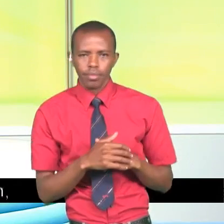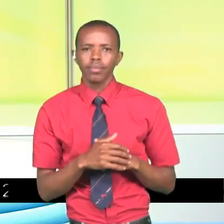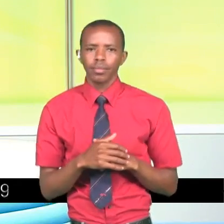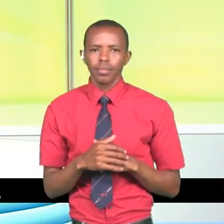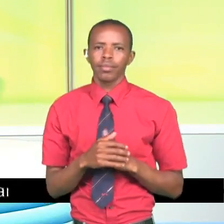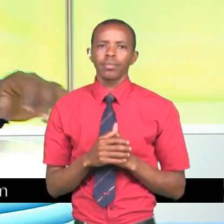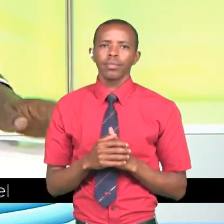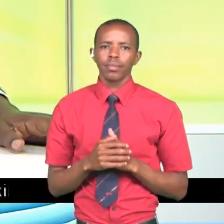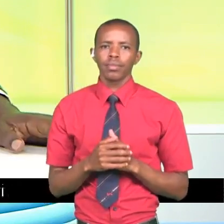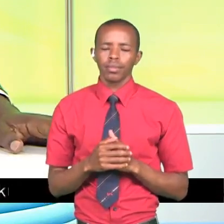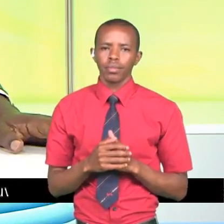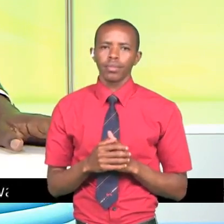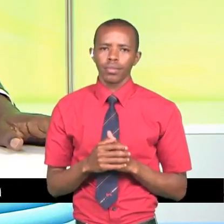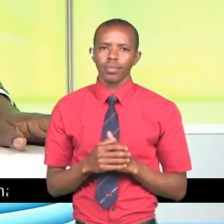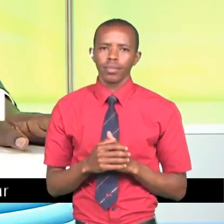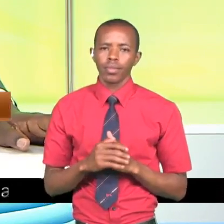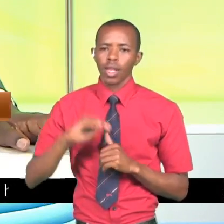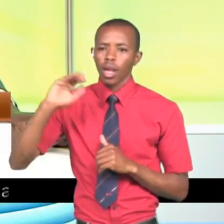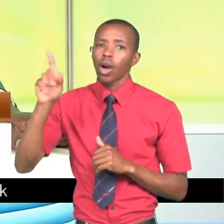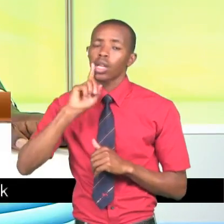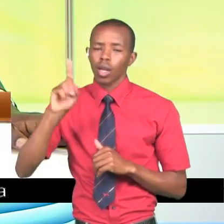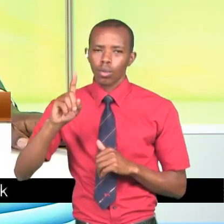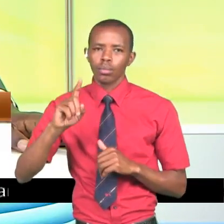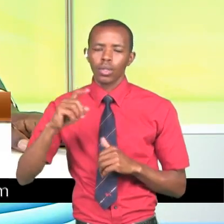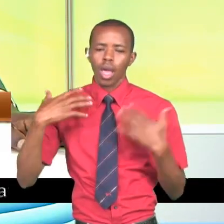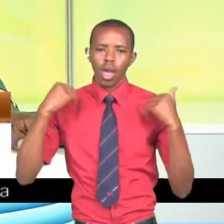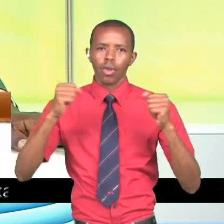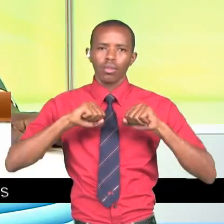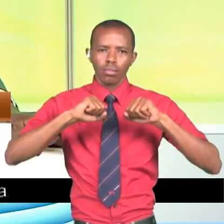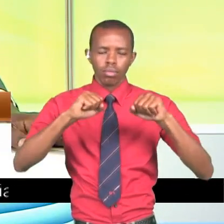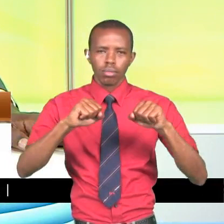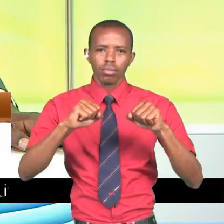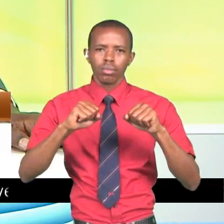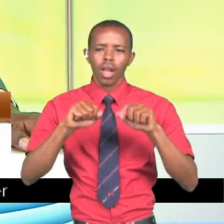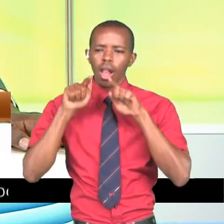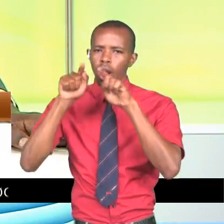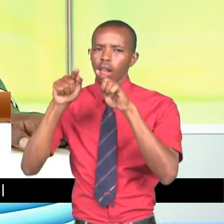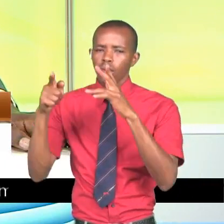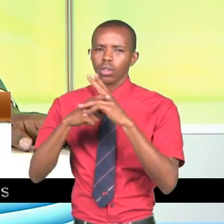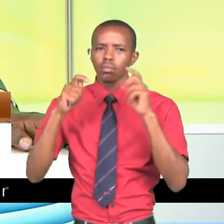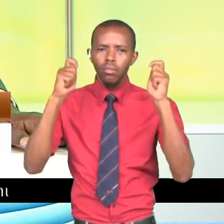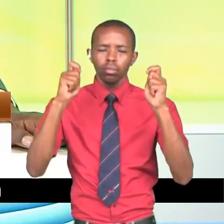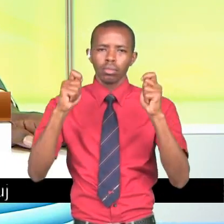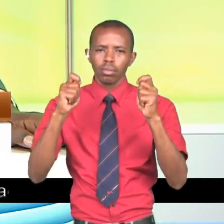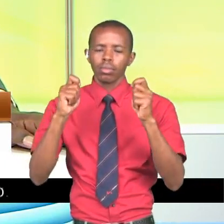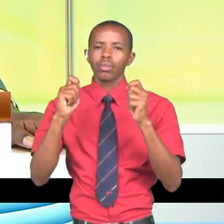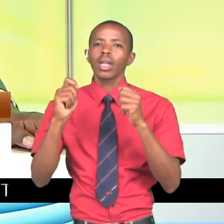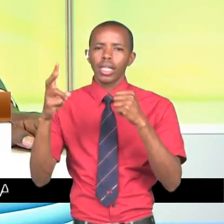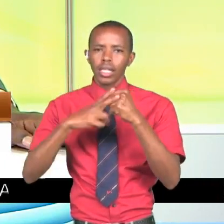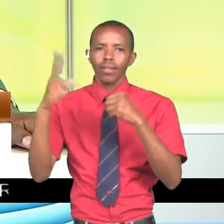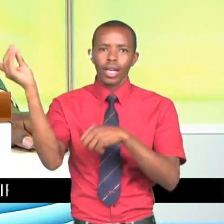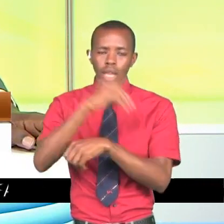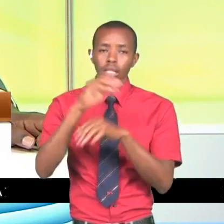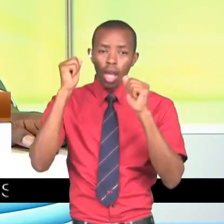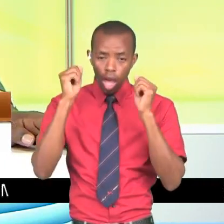tutanguliza Ni kwamba muungano wa maafisa wa afi ya county Nairobi Unatishia kuwanzisha mgomo baada ya siku sabai wapu wanachama wao Hawata